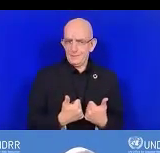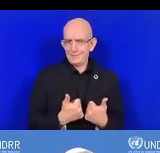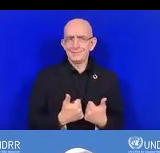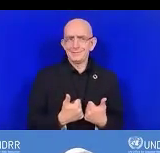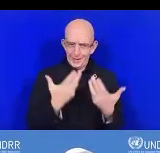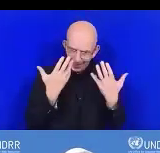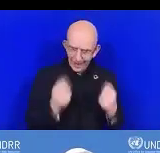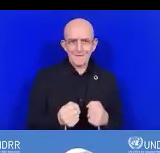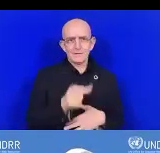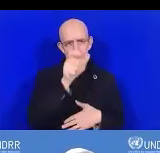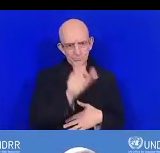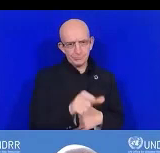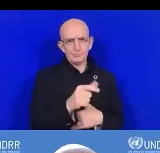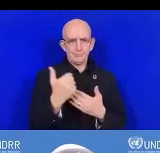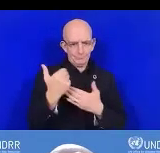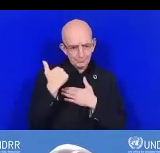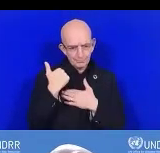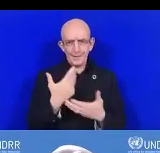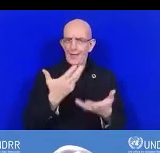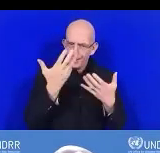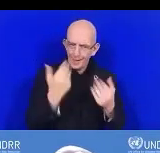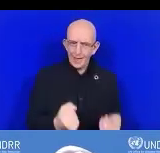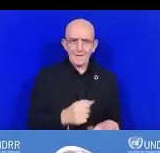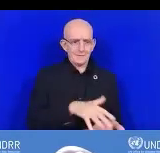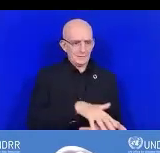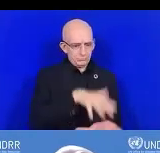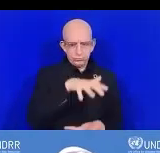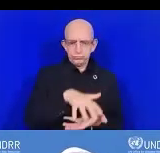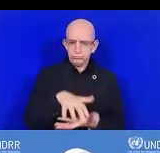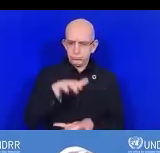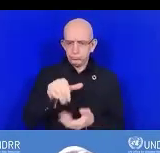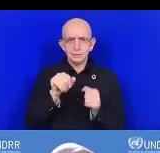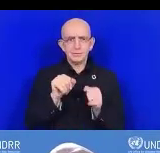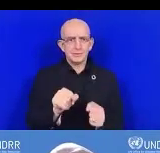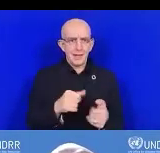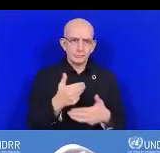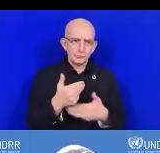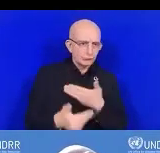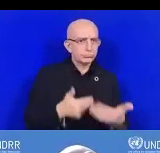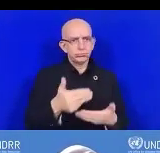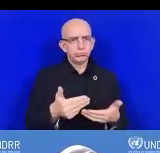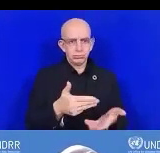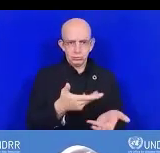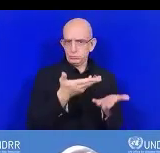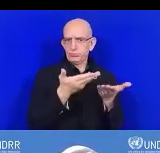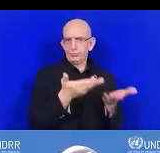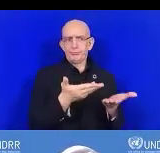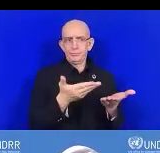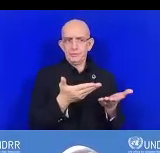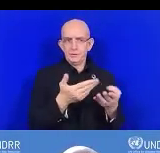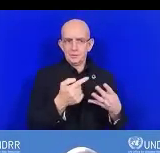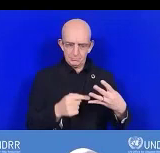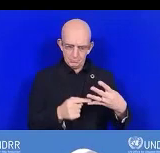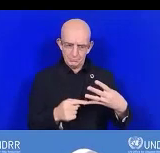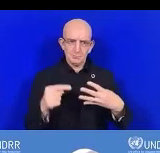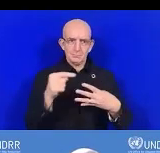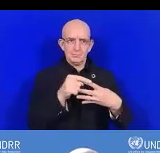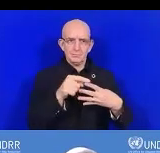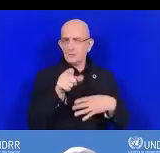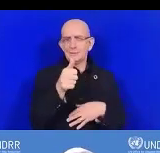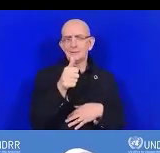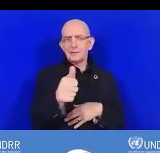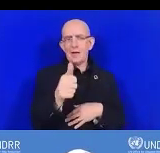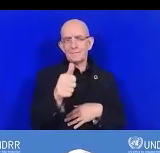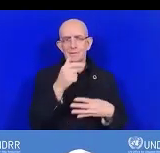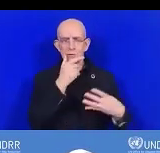et financières adéquates. Pour l'auto-évaluation, c'est suggestif.